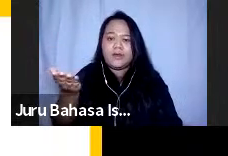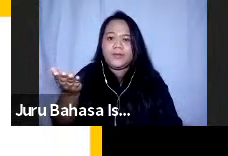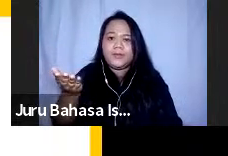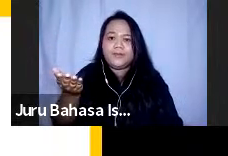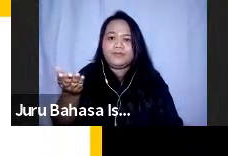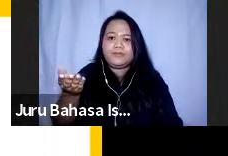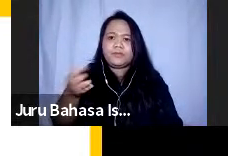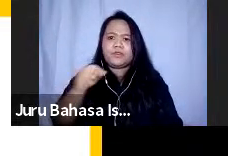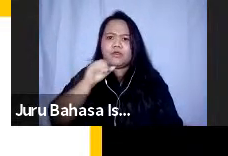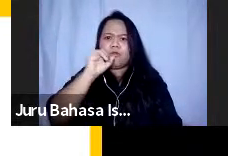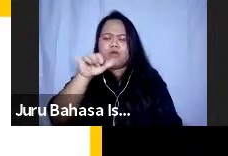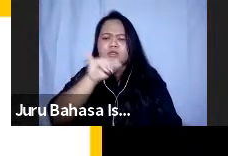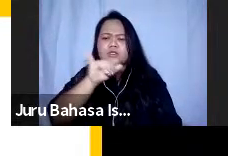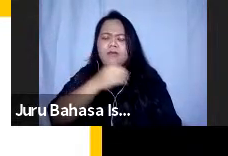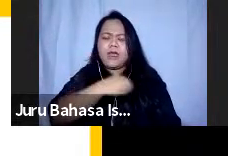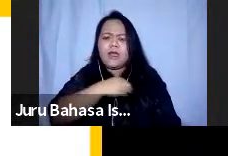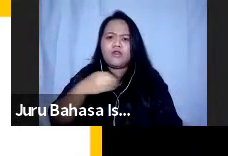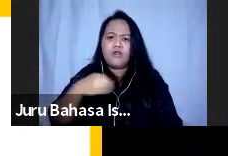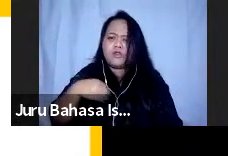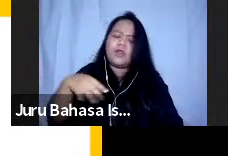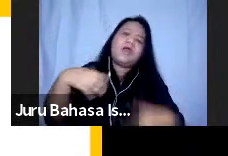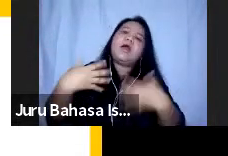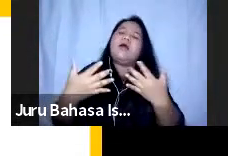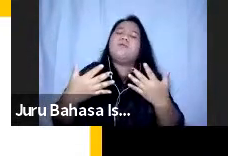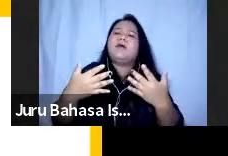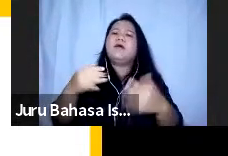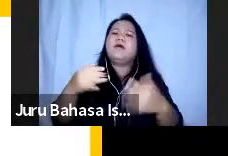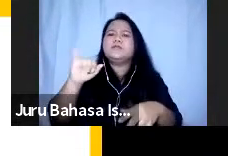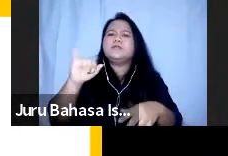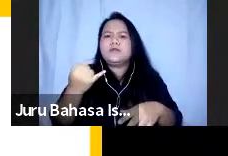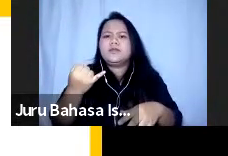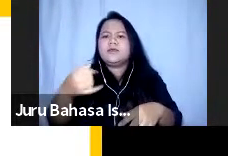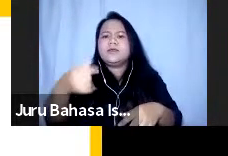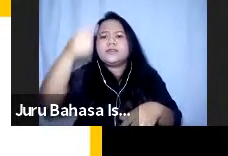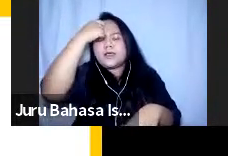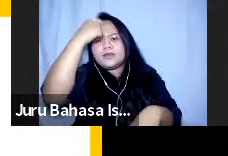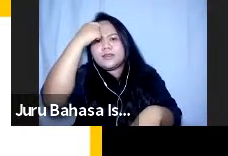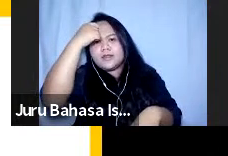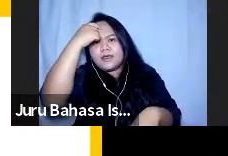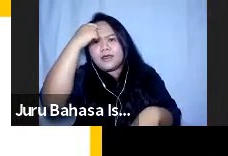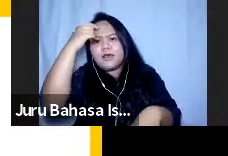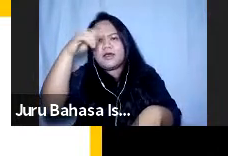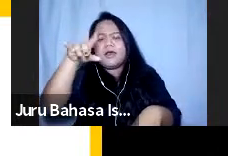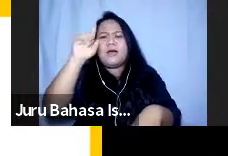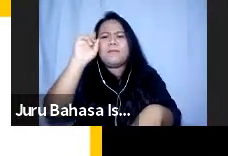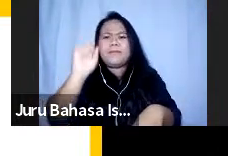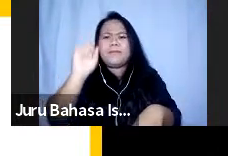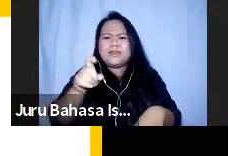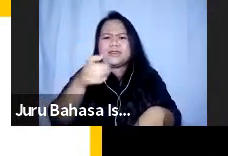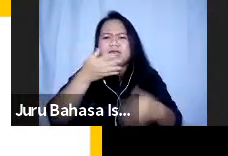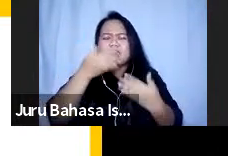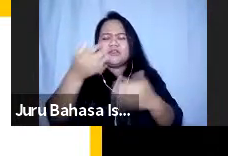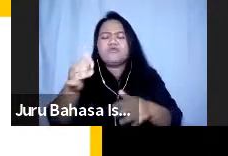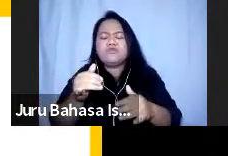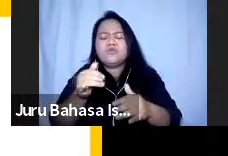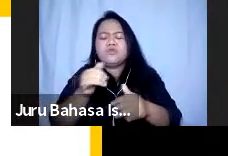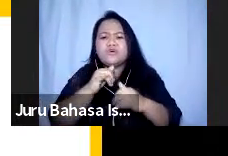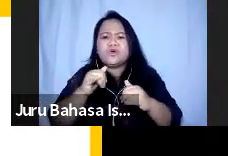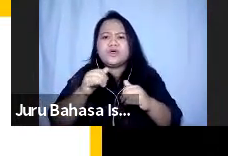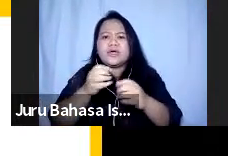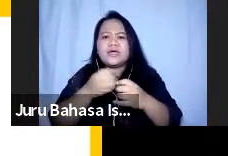mengatakan kepada dokter apa yang menjadi keluhannya pastikan juga bahwa apa yang disampaikan itu sesuai karena